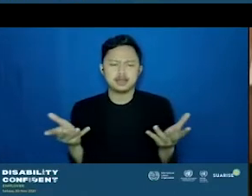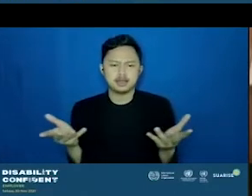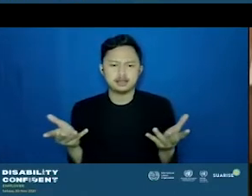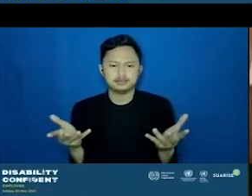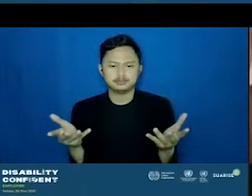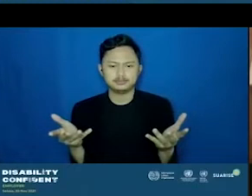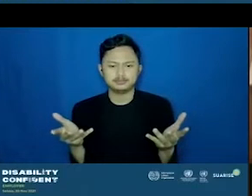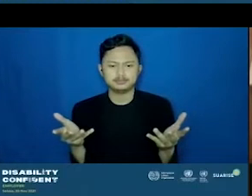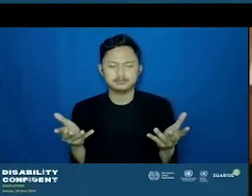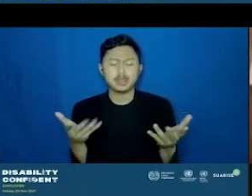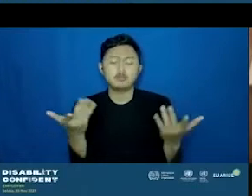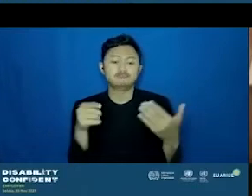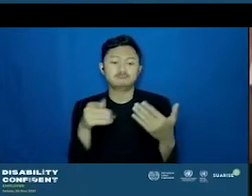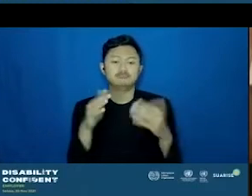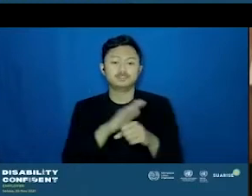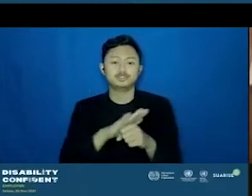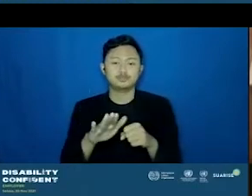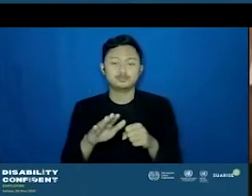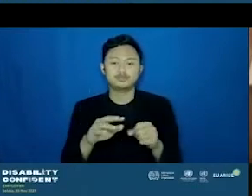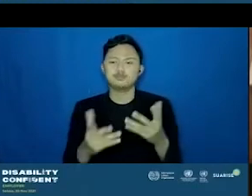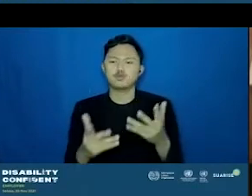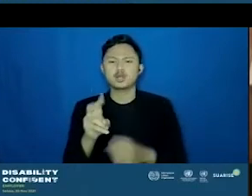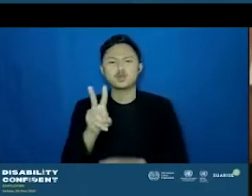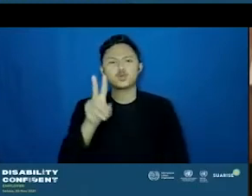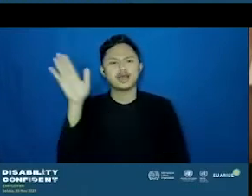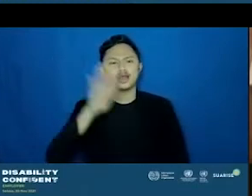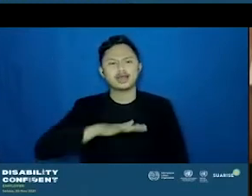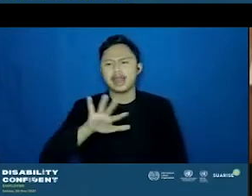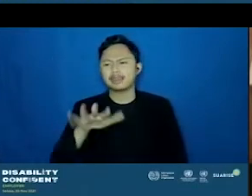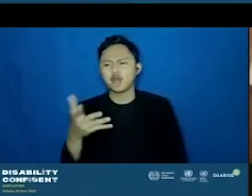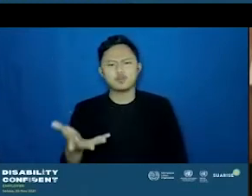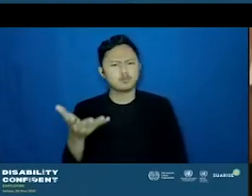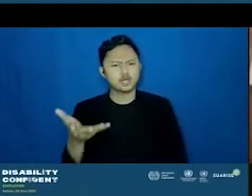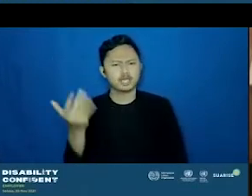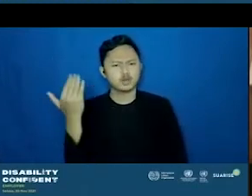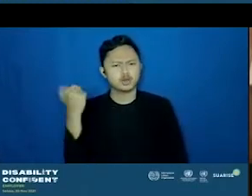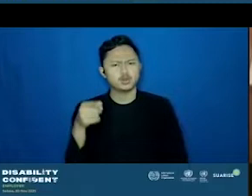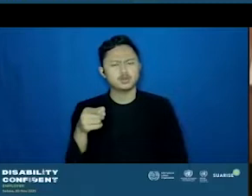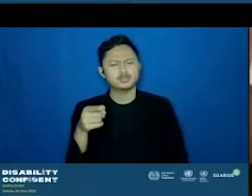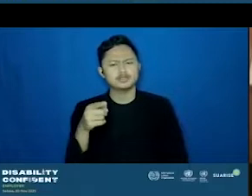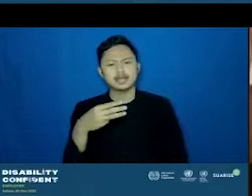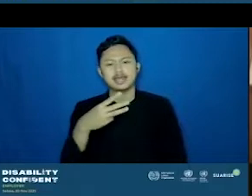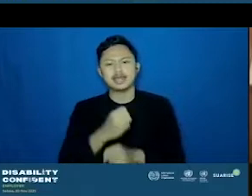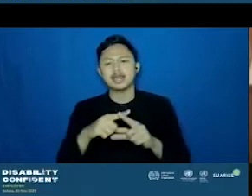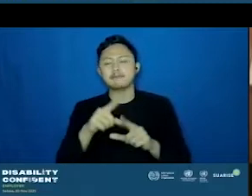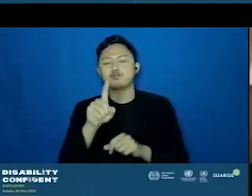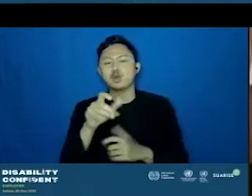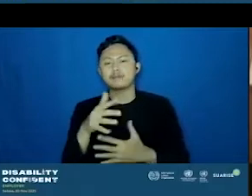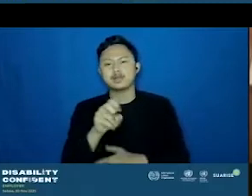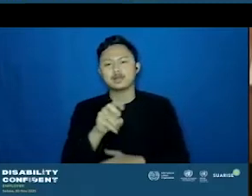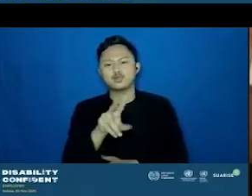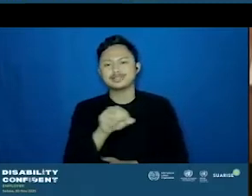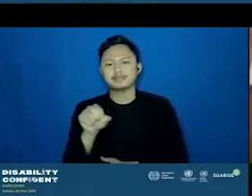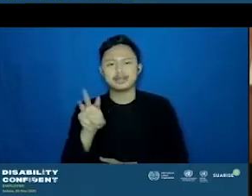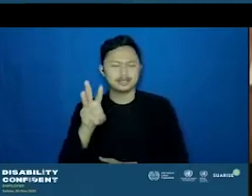Ya itu aja. Paling dua hari, ya mungkin waktu itu agak butuh dua sampai tiga hari untuk menghafal.